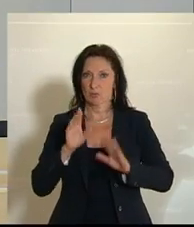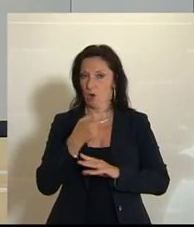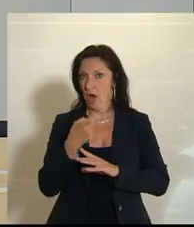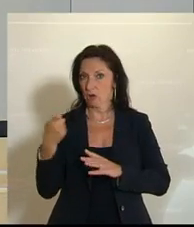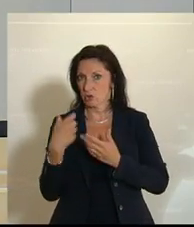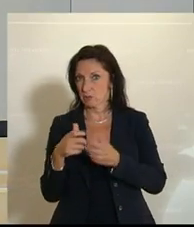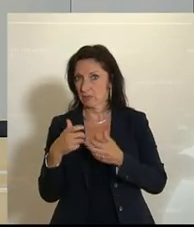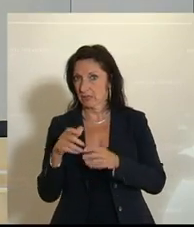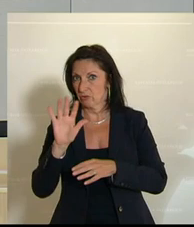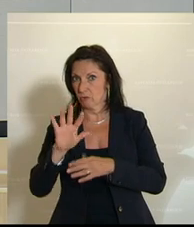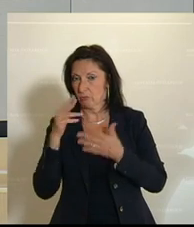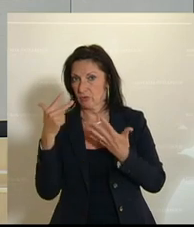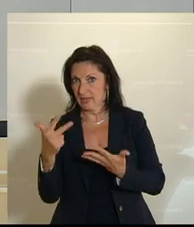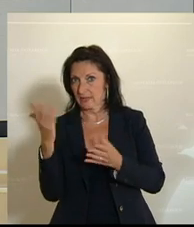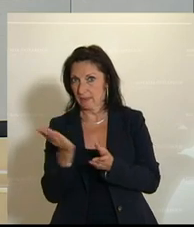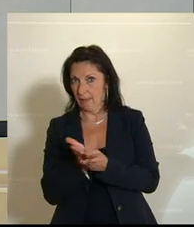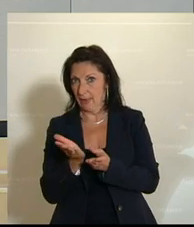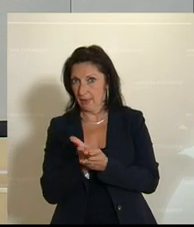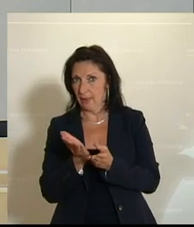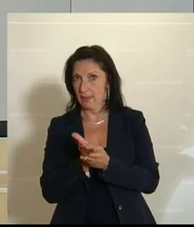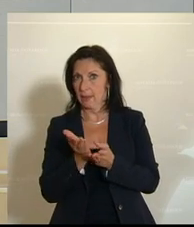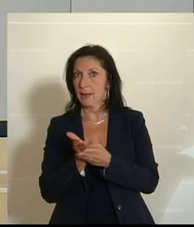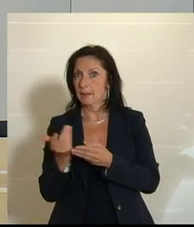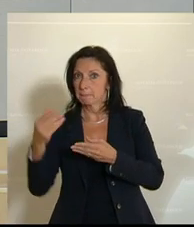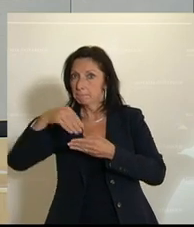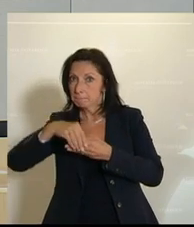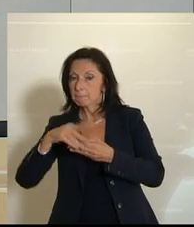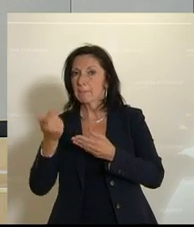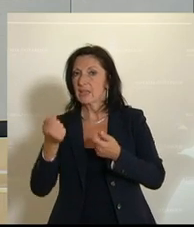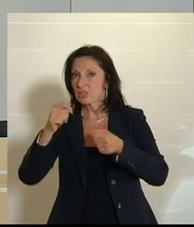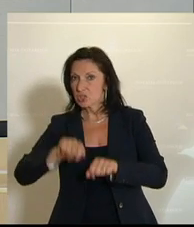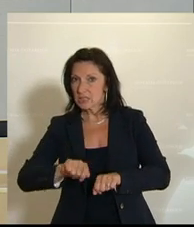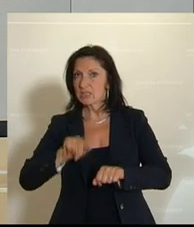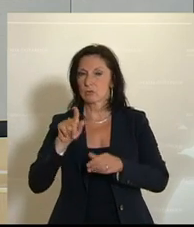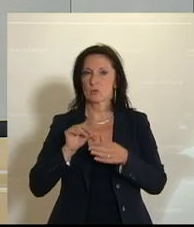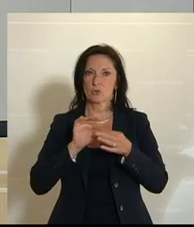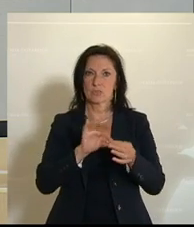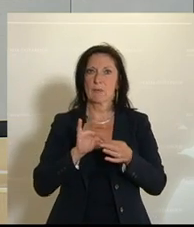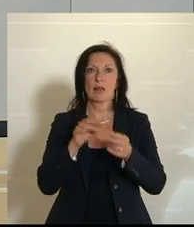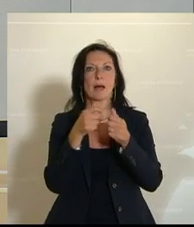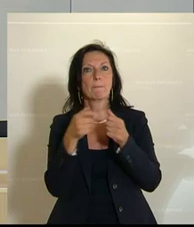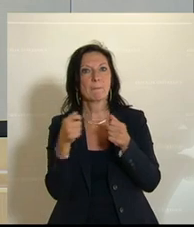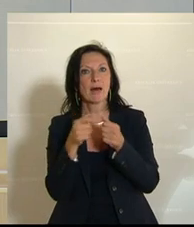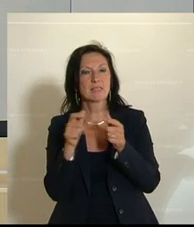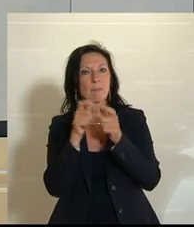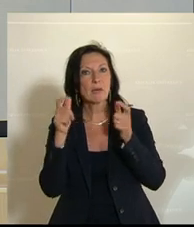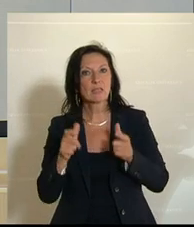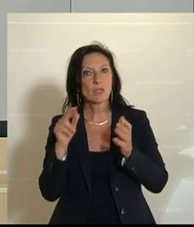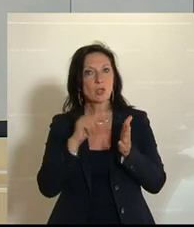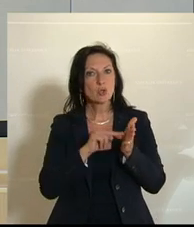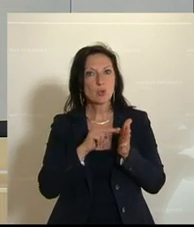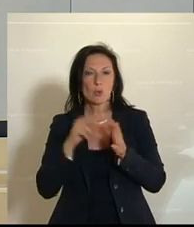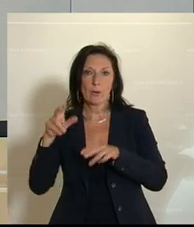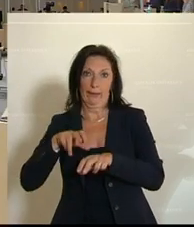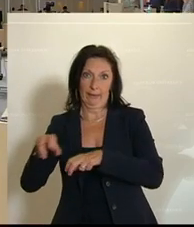Ausschussbericht 85 der Beilagen, angeschlossene Entschließung betreffend Maßnahmenpaket Syrien und